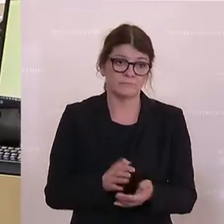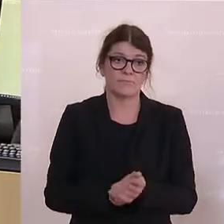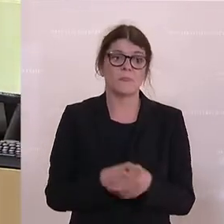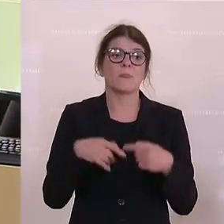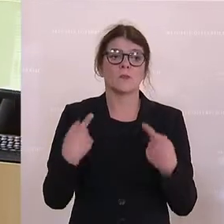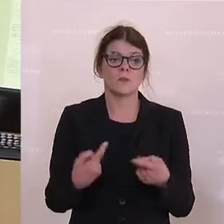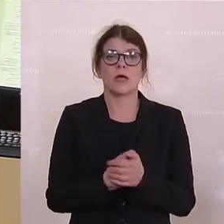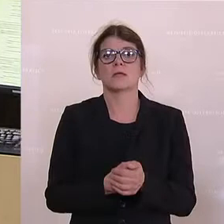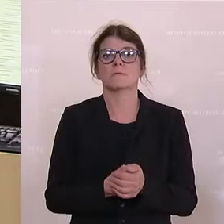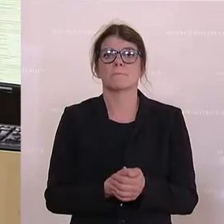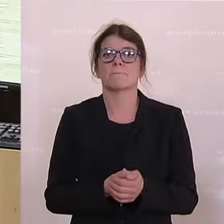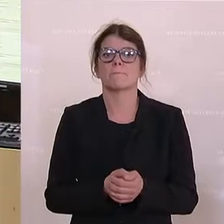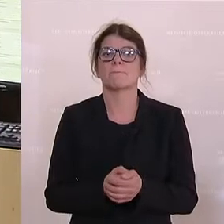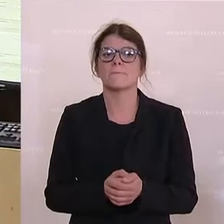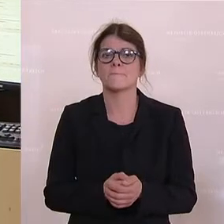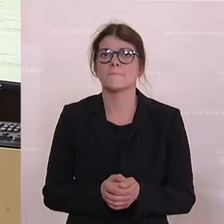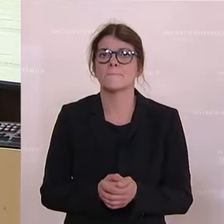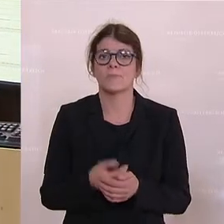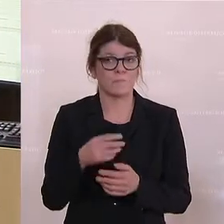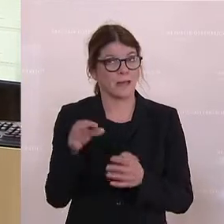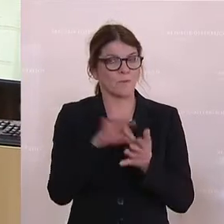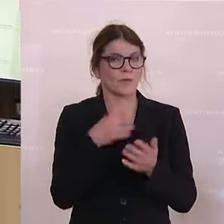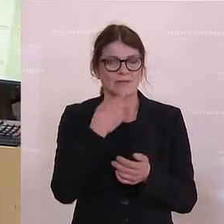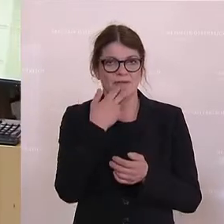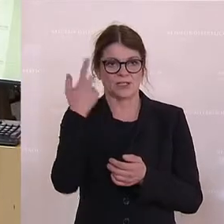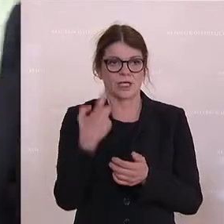einsetzen. Mit diesem Punkt zu beginnen.